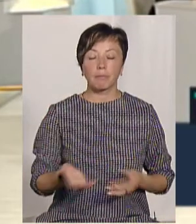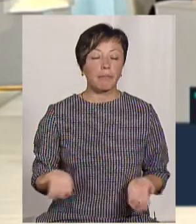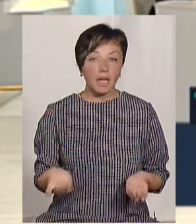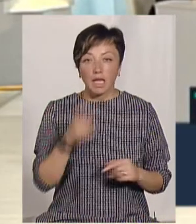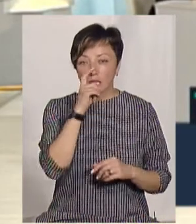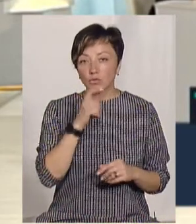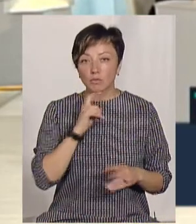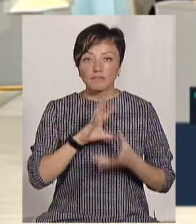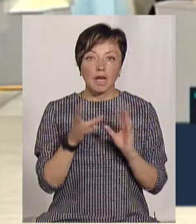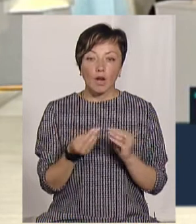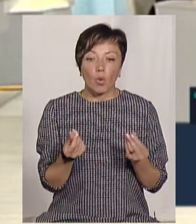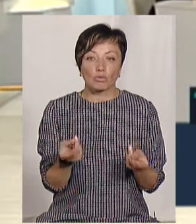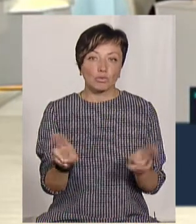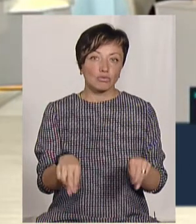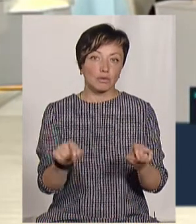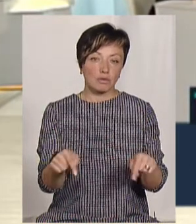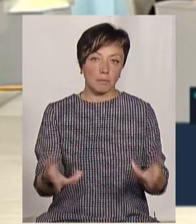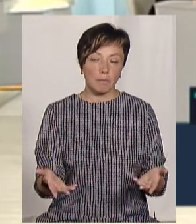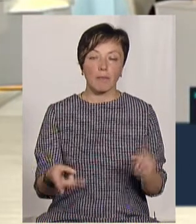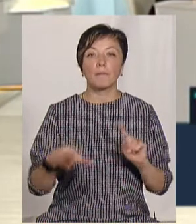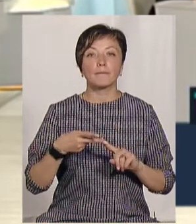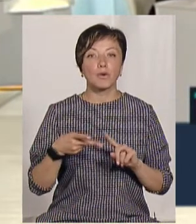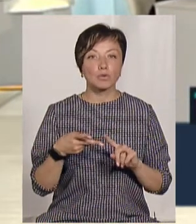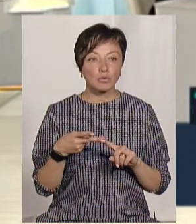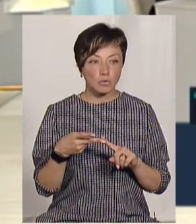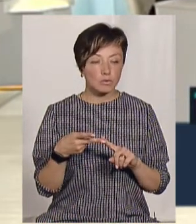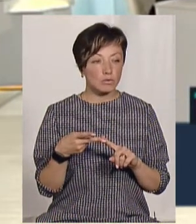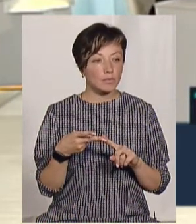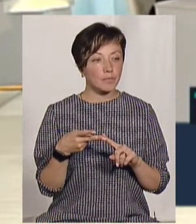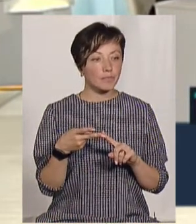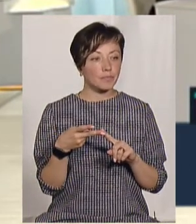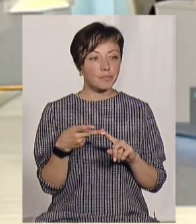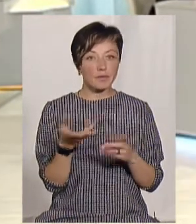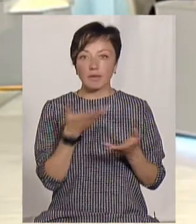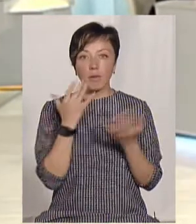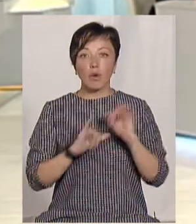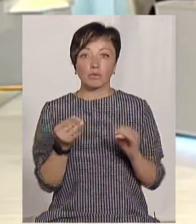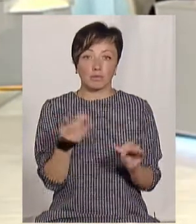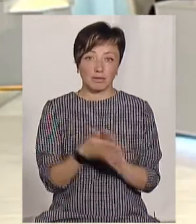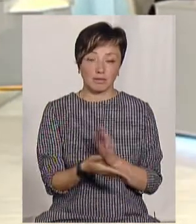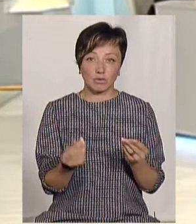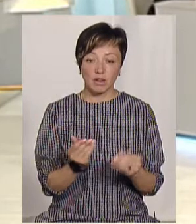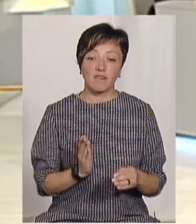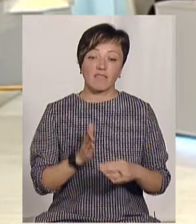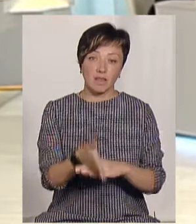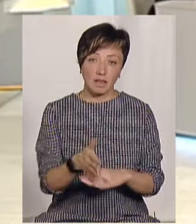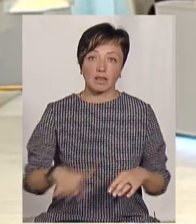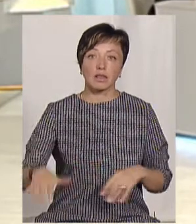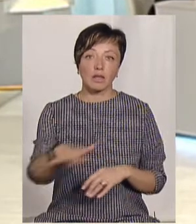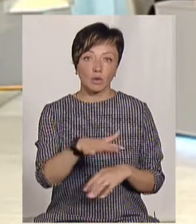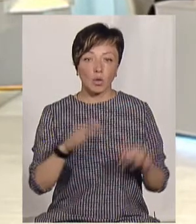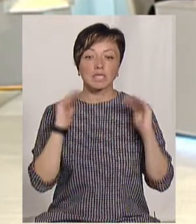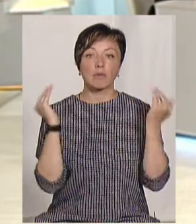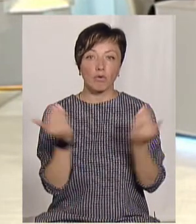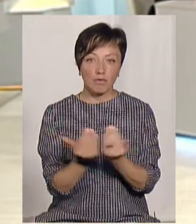І незрозуміло взагалі, які вони кошти лишали там. По-друге… Ну, власне, там Ніде і лише такі кошти. Так, вхід, звісно, на територію